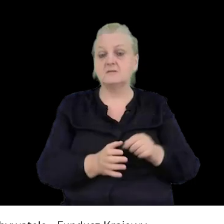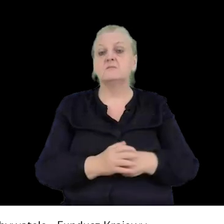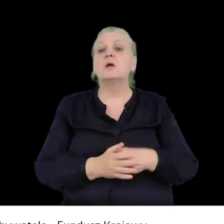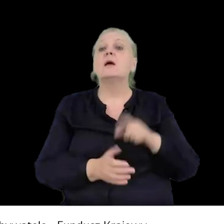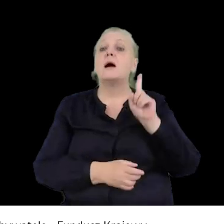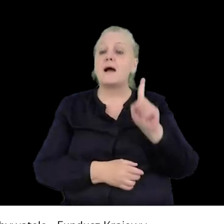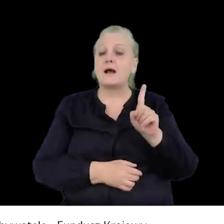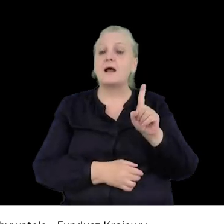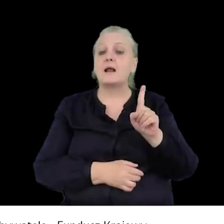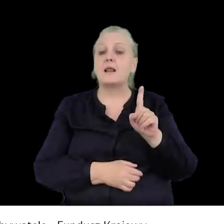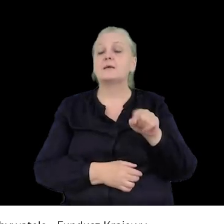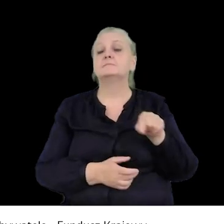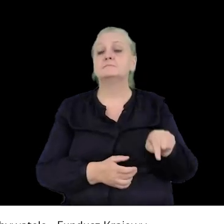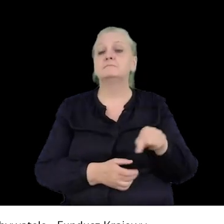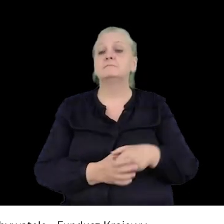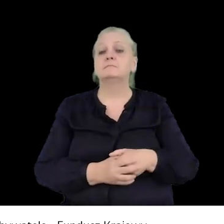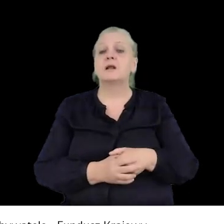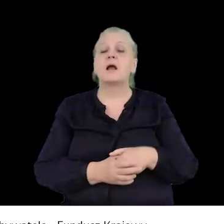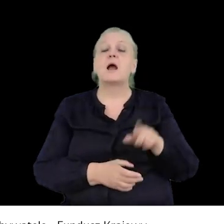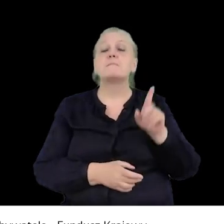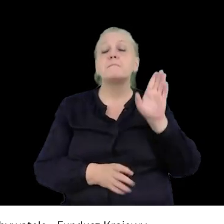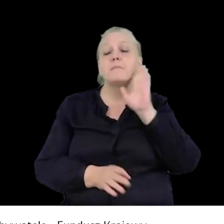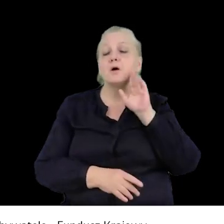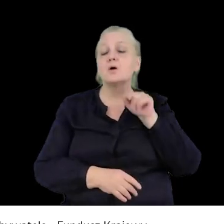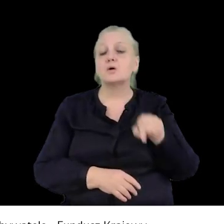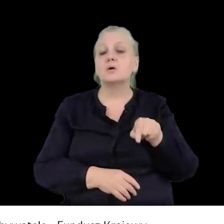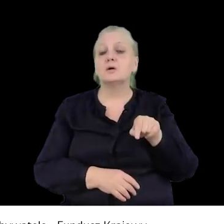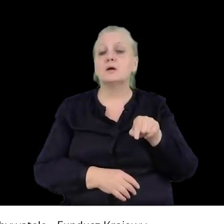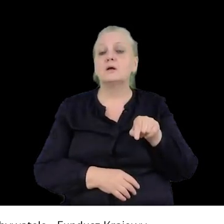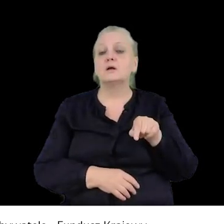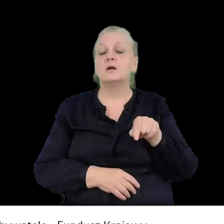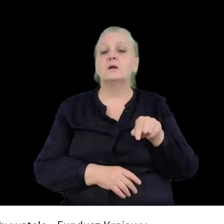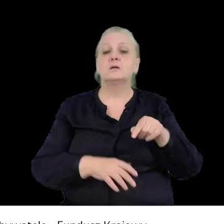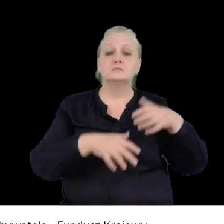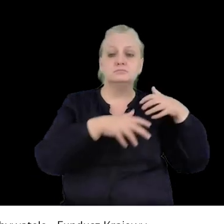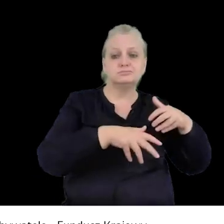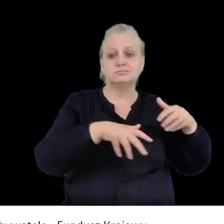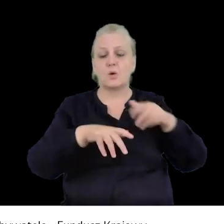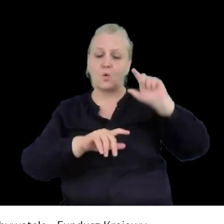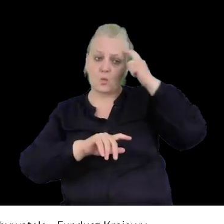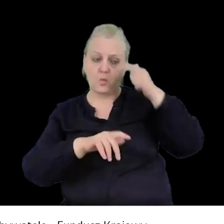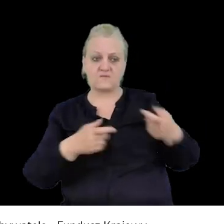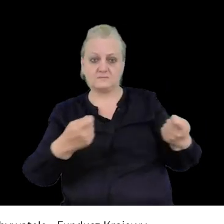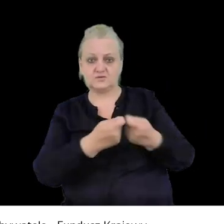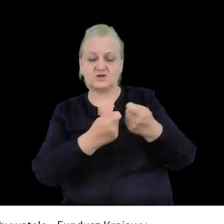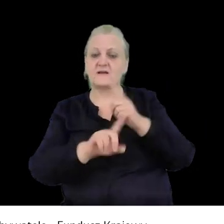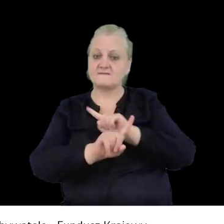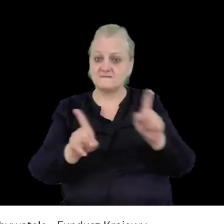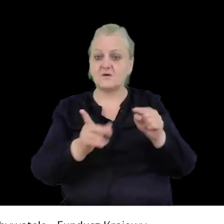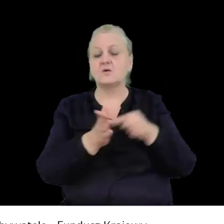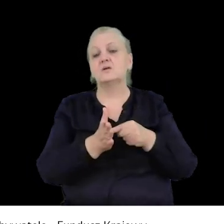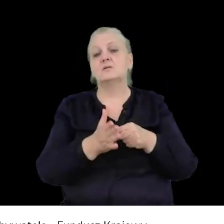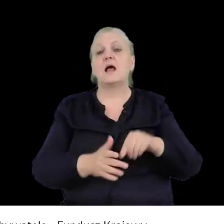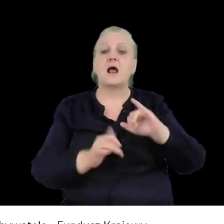dopóki sama nie zagłusza całkowicie głównej demonstracji. Bo wtedy, jeżeli ją zagłusza albo sprawia, jest nie